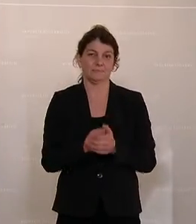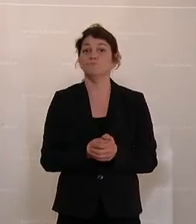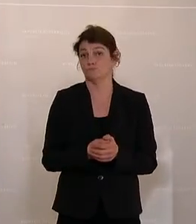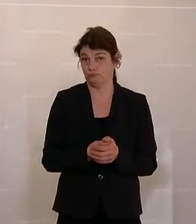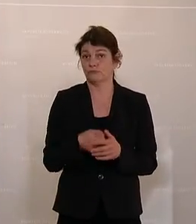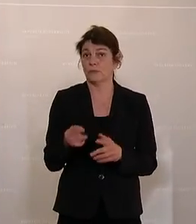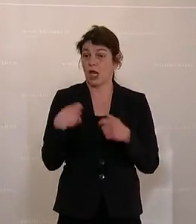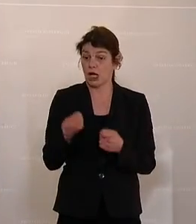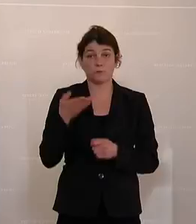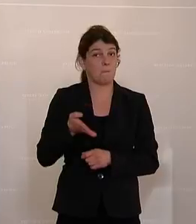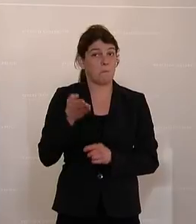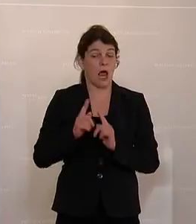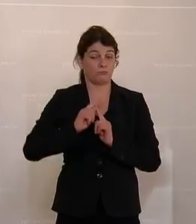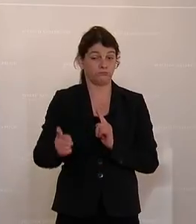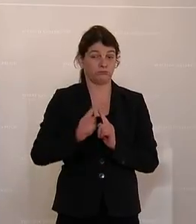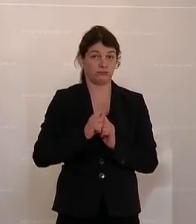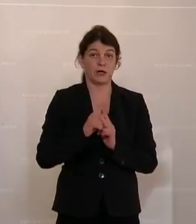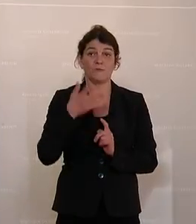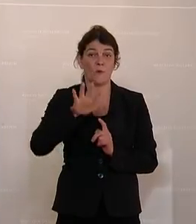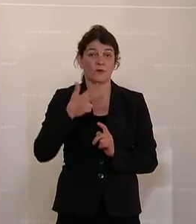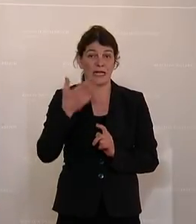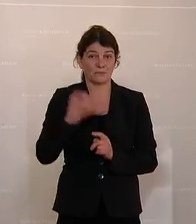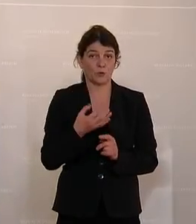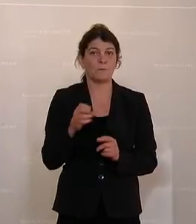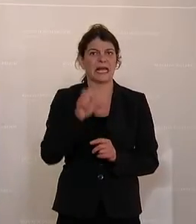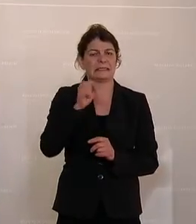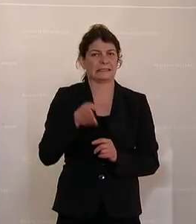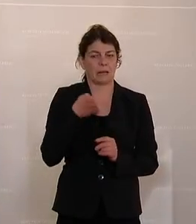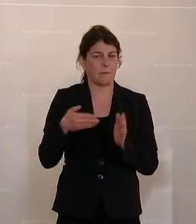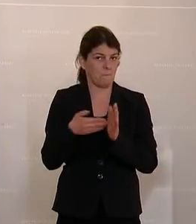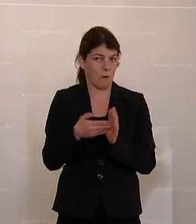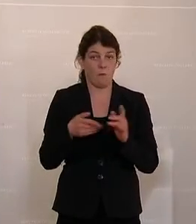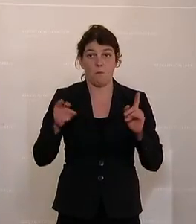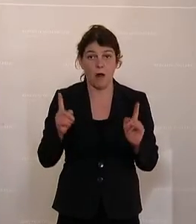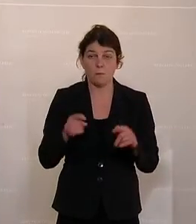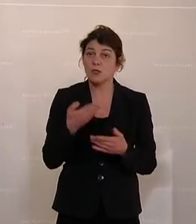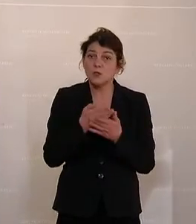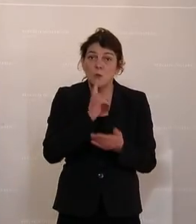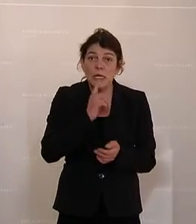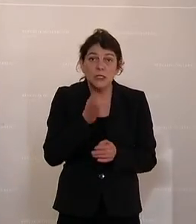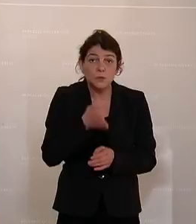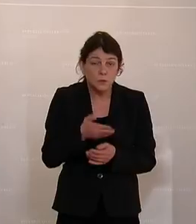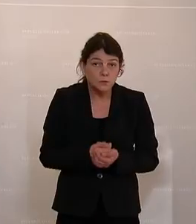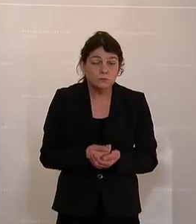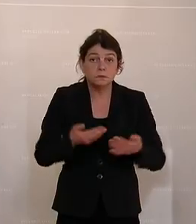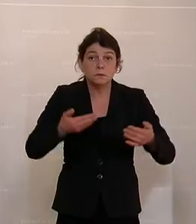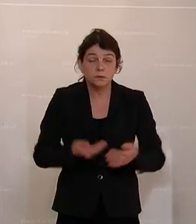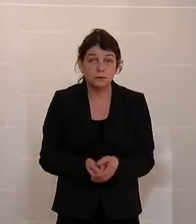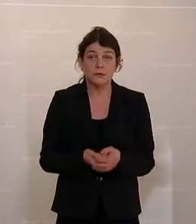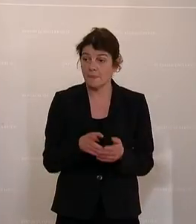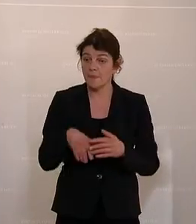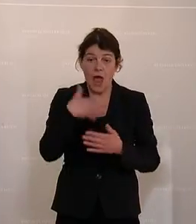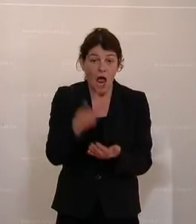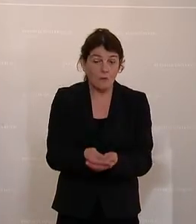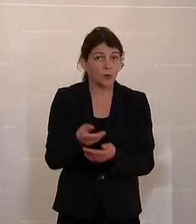Hier gibt es zwar eine Bahnverbindung, 35 Minuten würde man mit der S-Bahn brauchen, nur fahren so wenig Züge und ist das Angebot